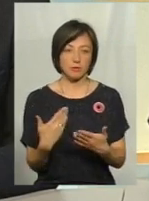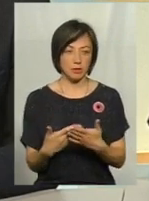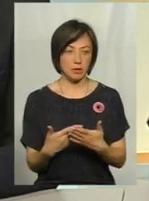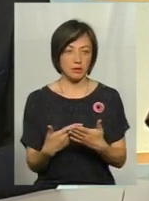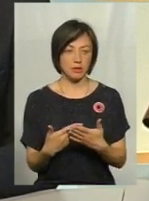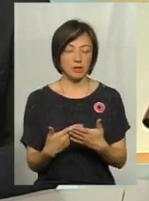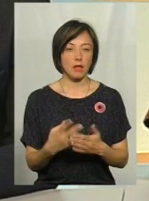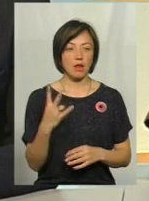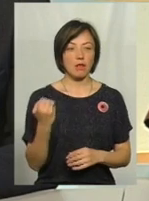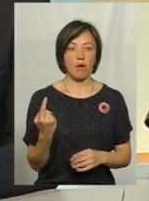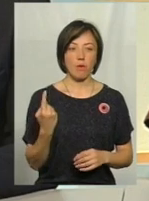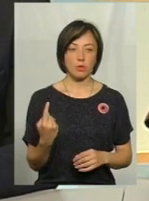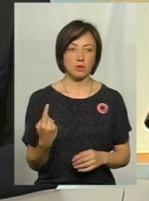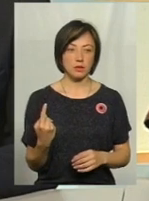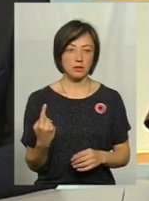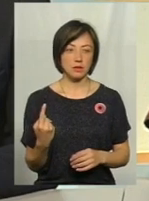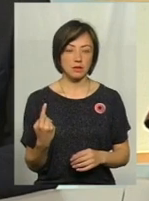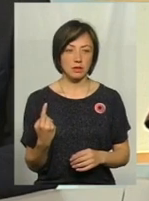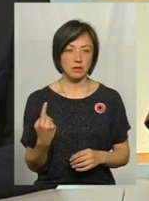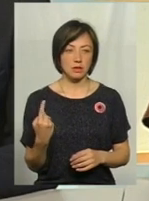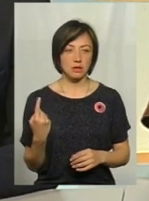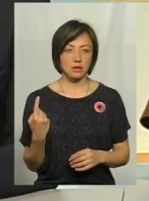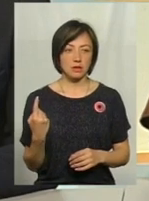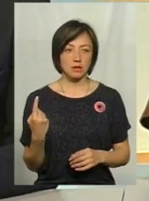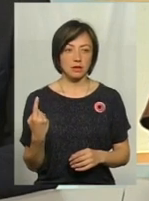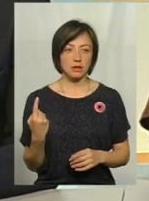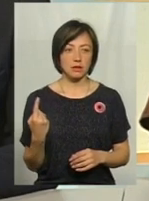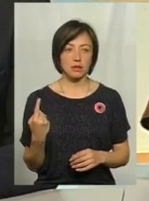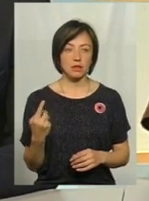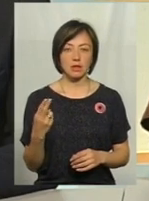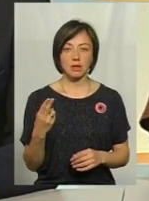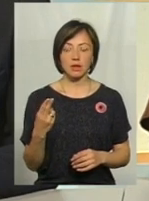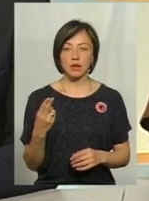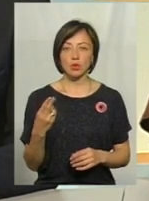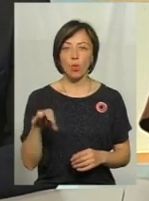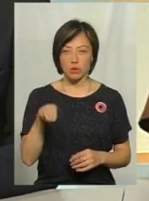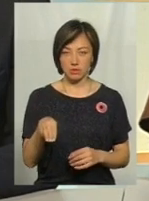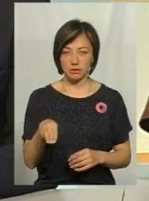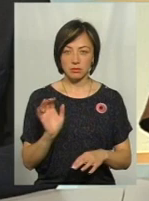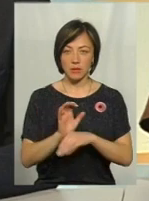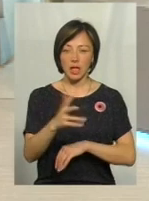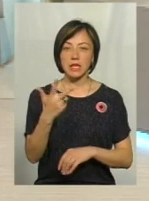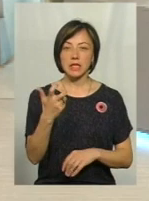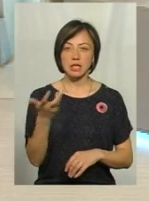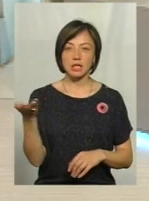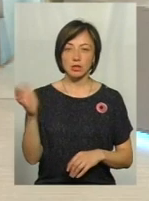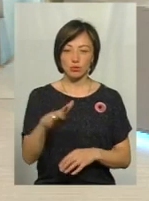на один ДОТ поставилося 300 снарядів всього лиш,